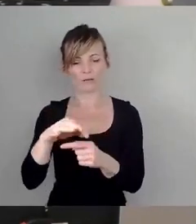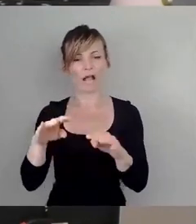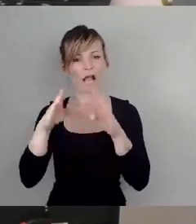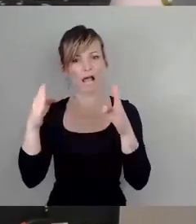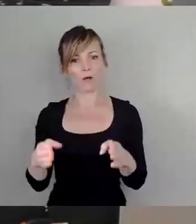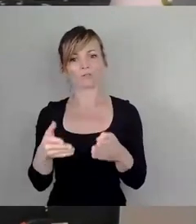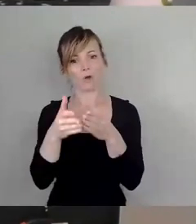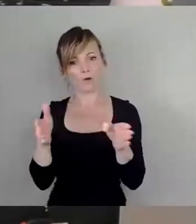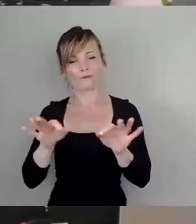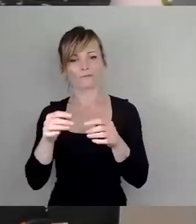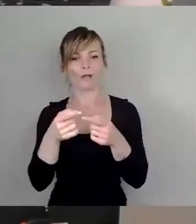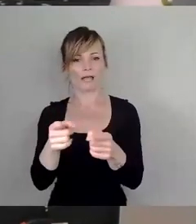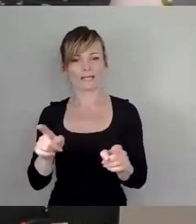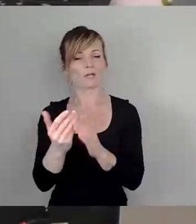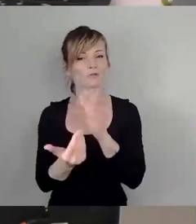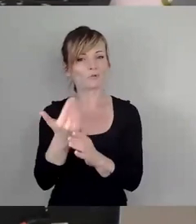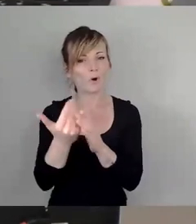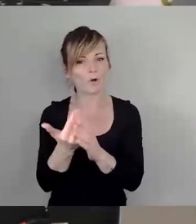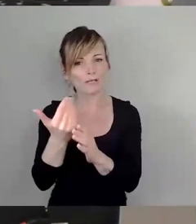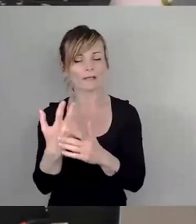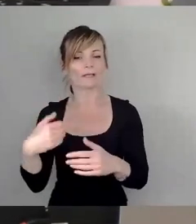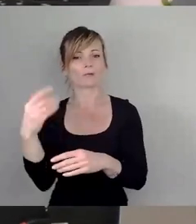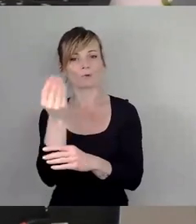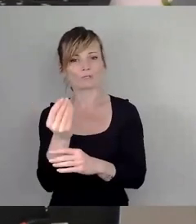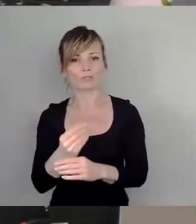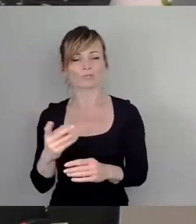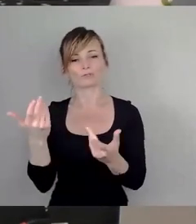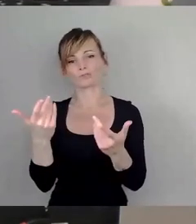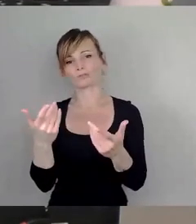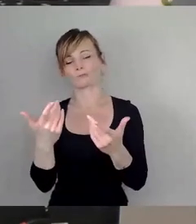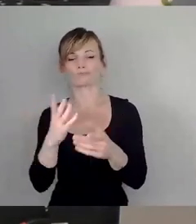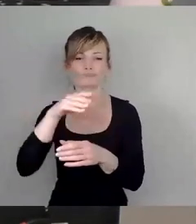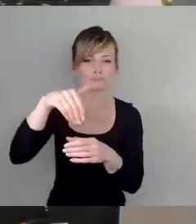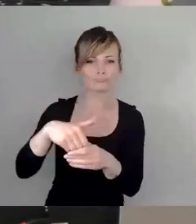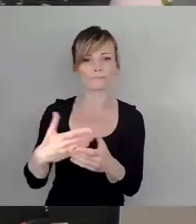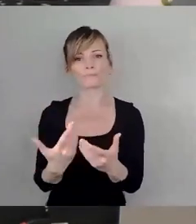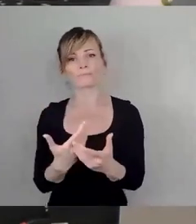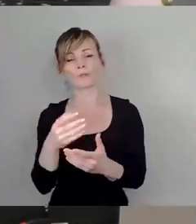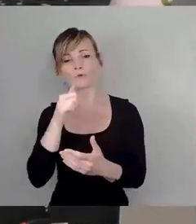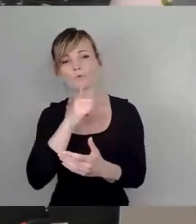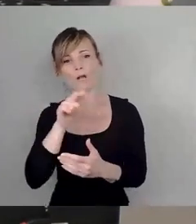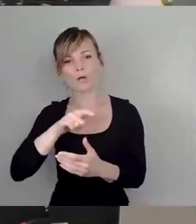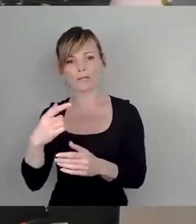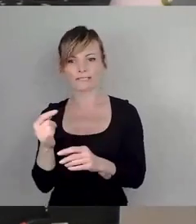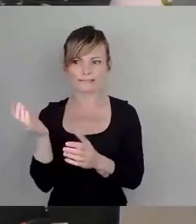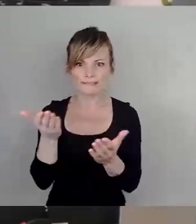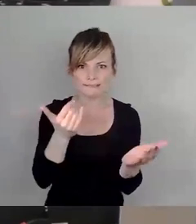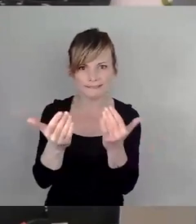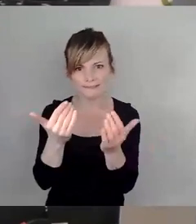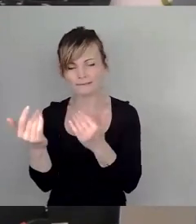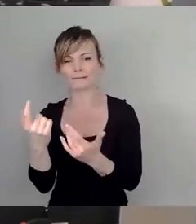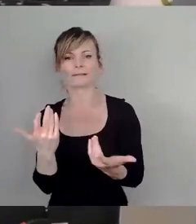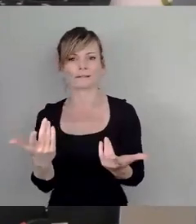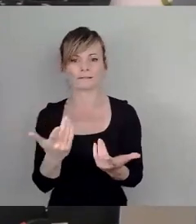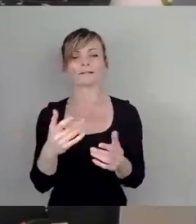Formaten abgefragt, ist gefallen, Zugang auch für junge Leute zu ermöglichen und mit kleinen Formaten im Foyer des